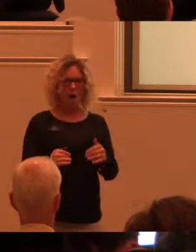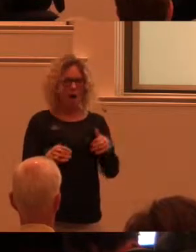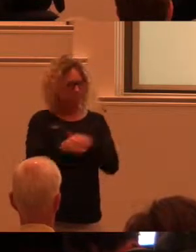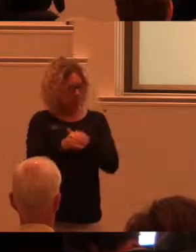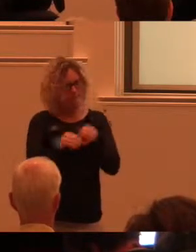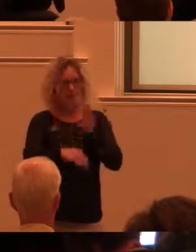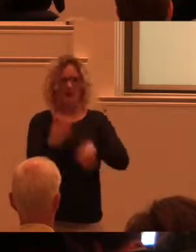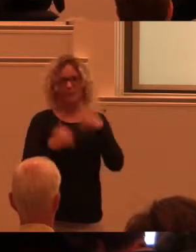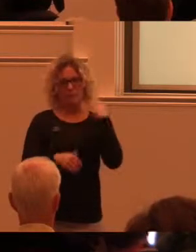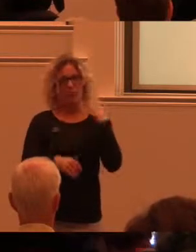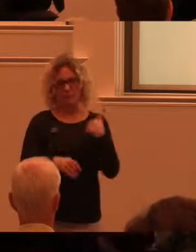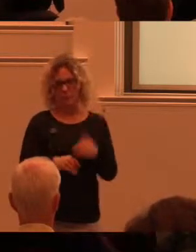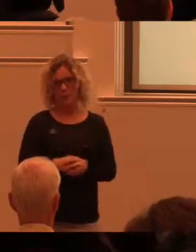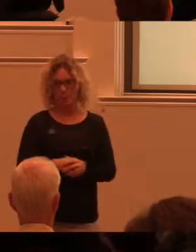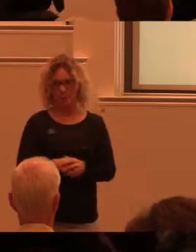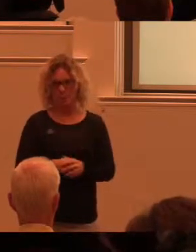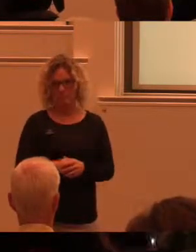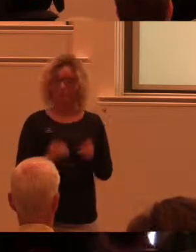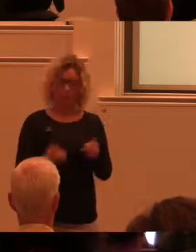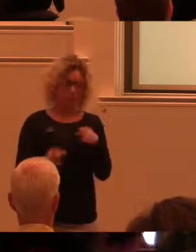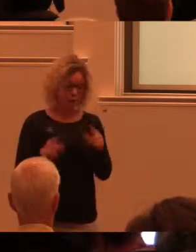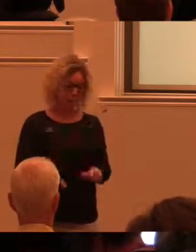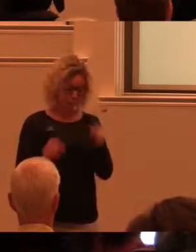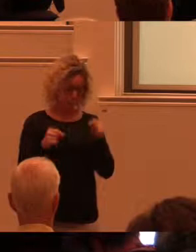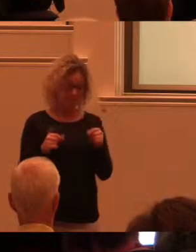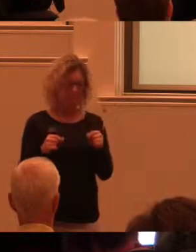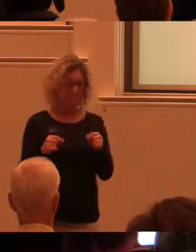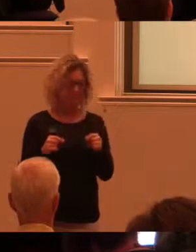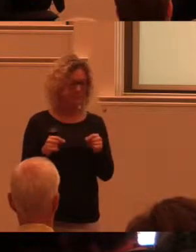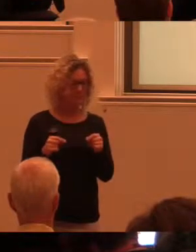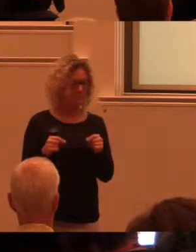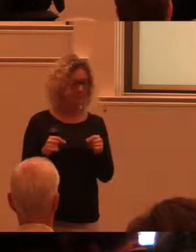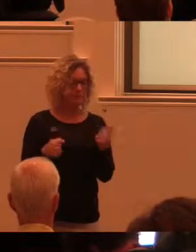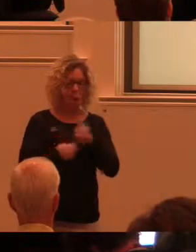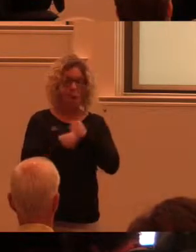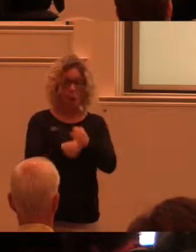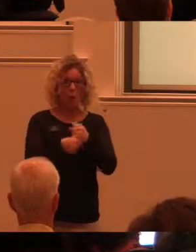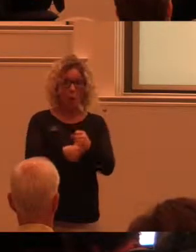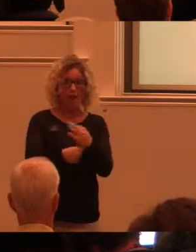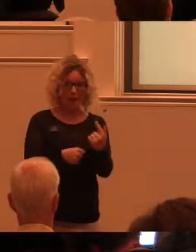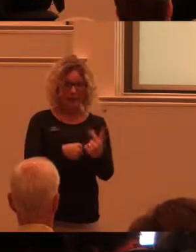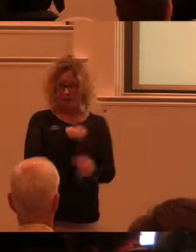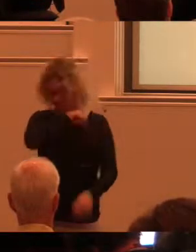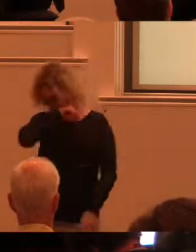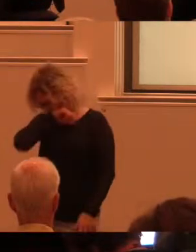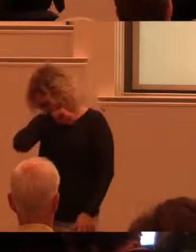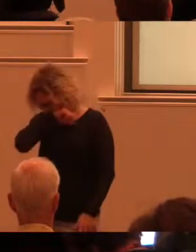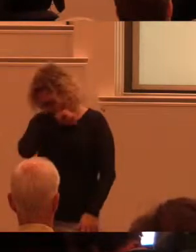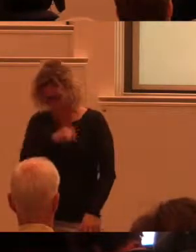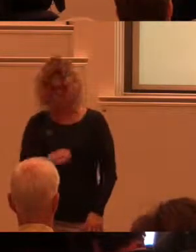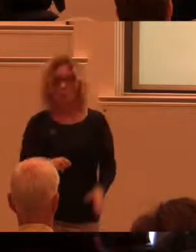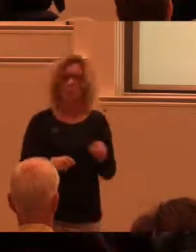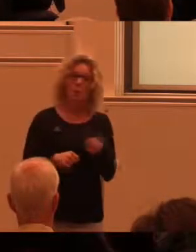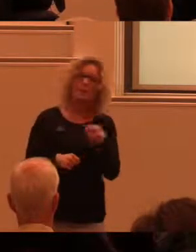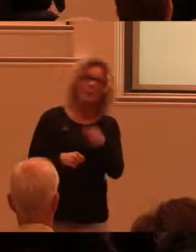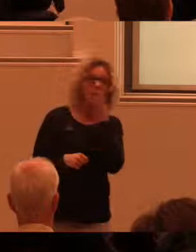än vad de någonsin har varit. Man kan också se att när man funderar över hållbarhet så är frågor om